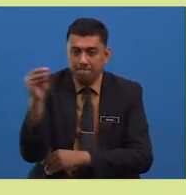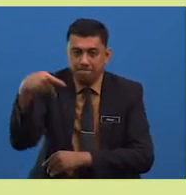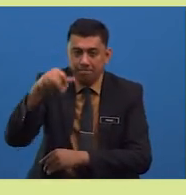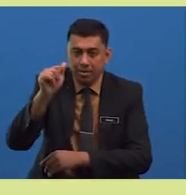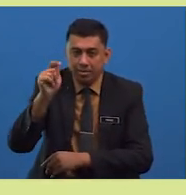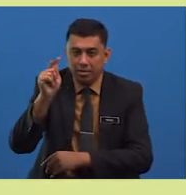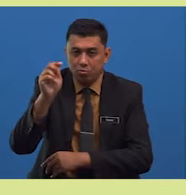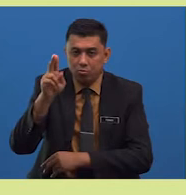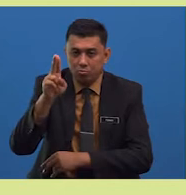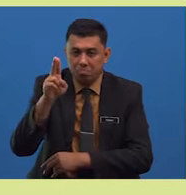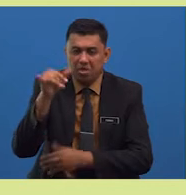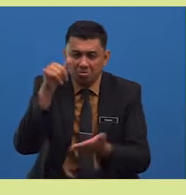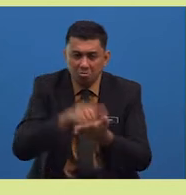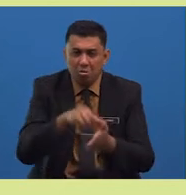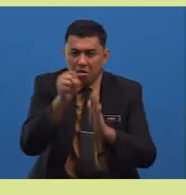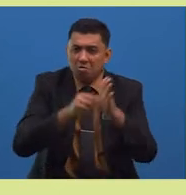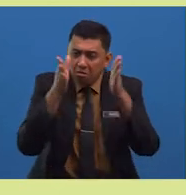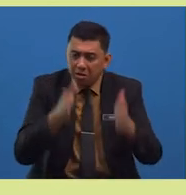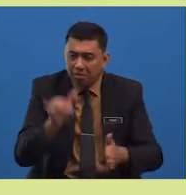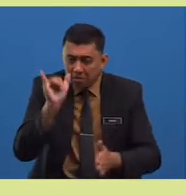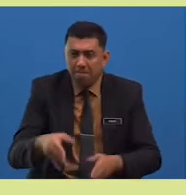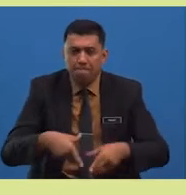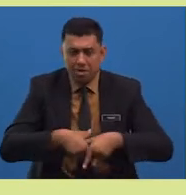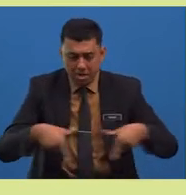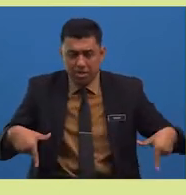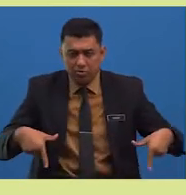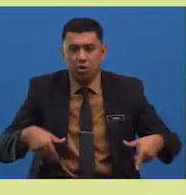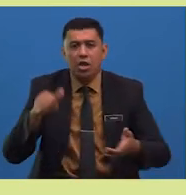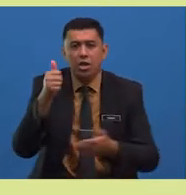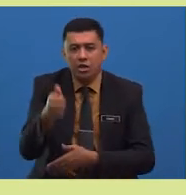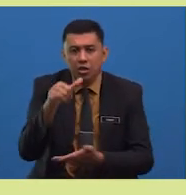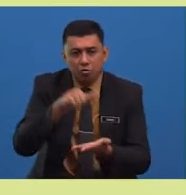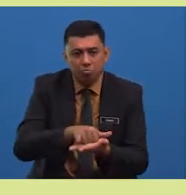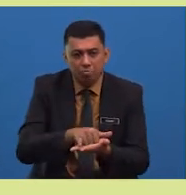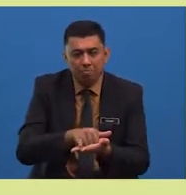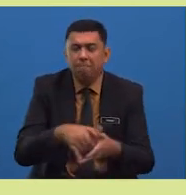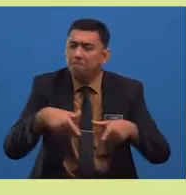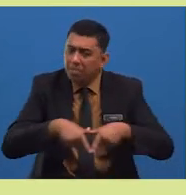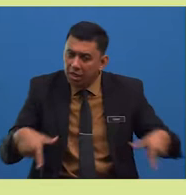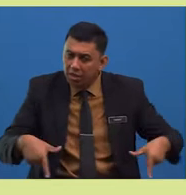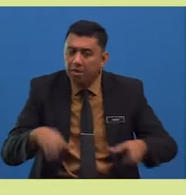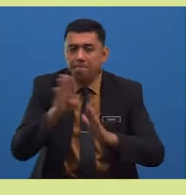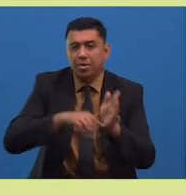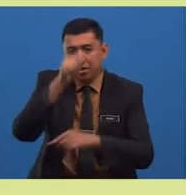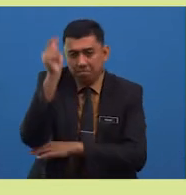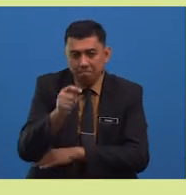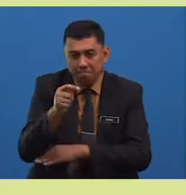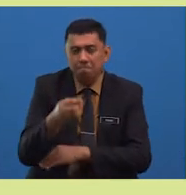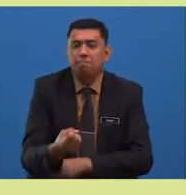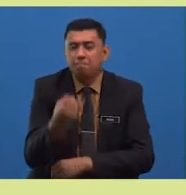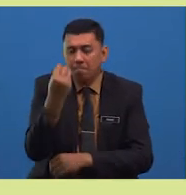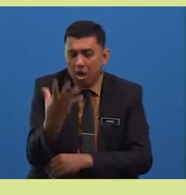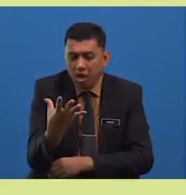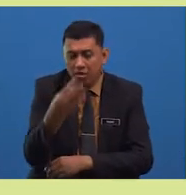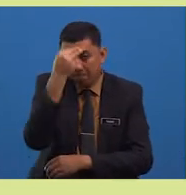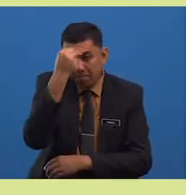yatim piatu itu seorang yang berani. Iaitu, dia berani bertanya pelbagai